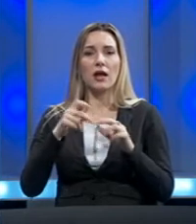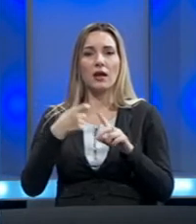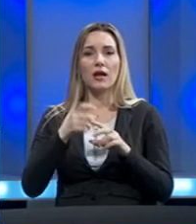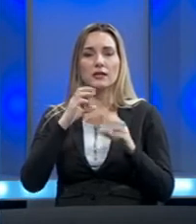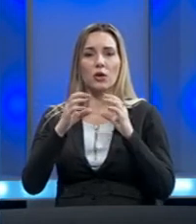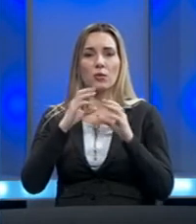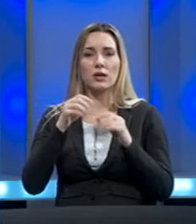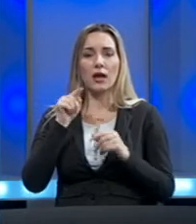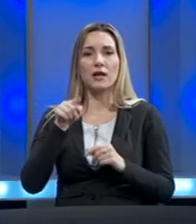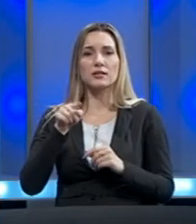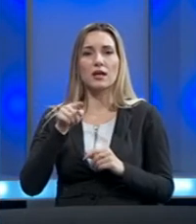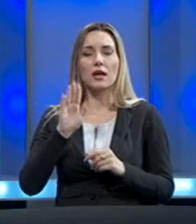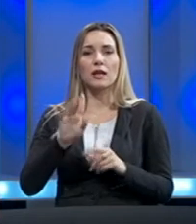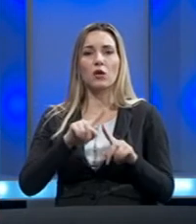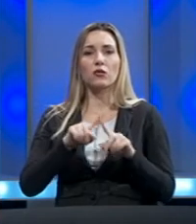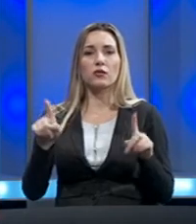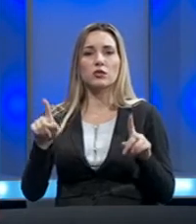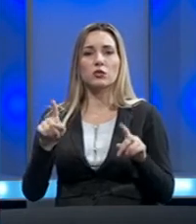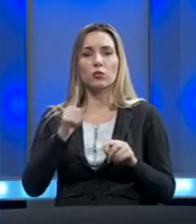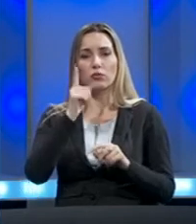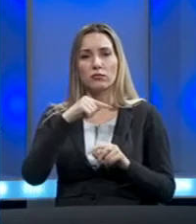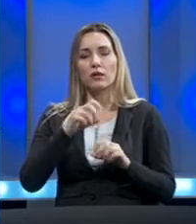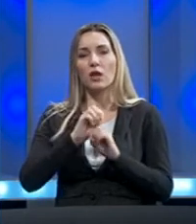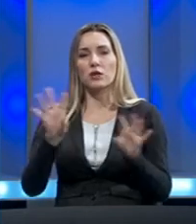za komunikacije takvu vrstu dezinformacije?